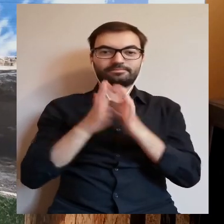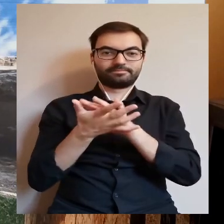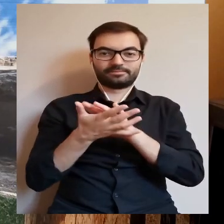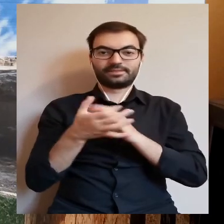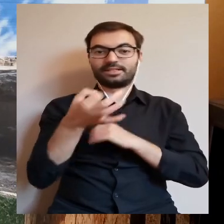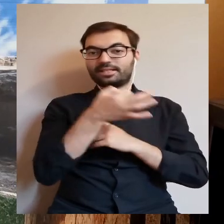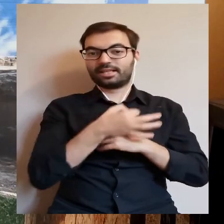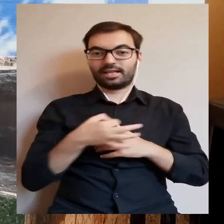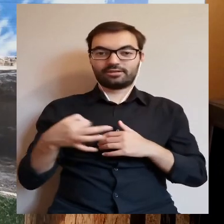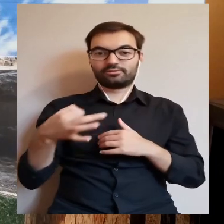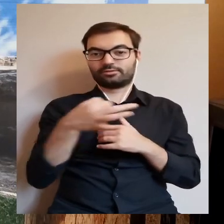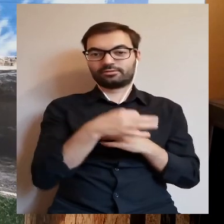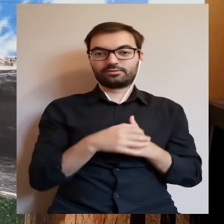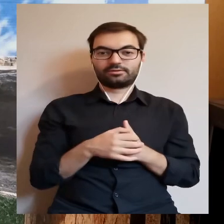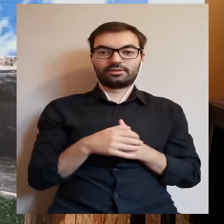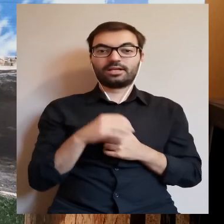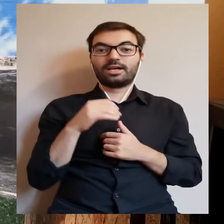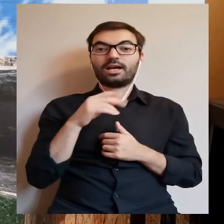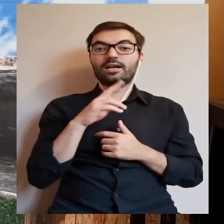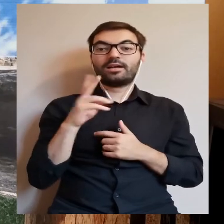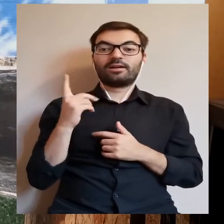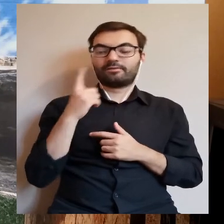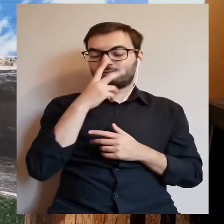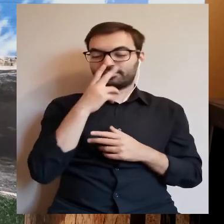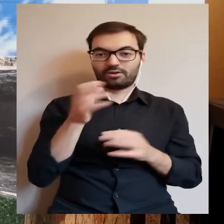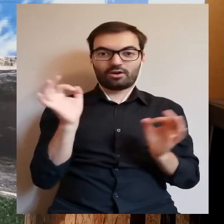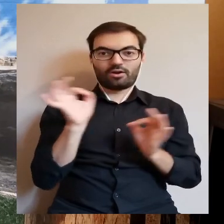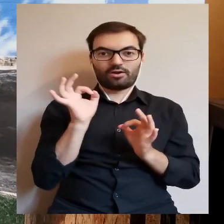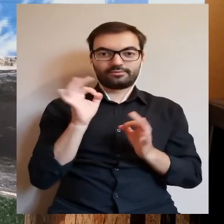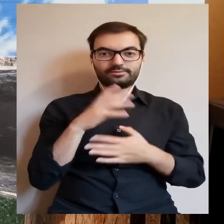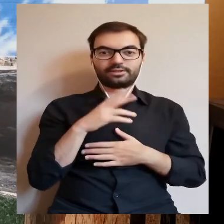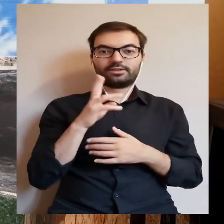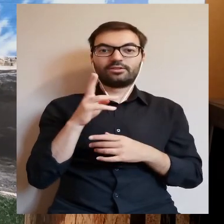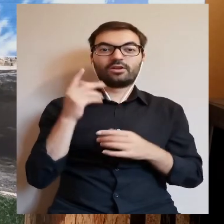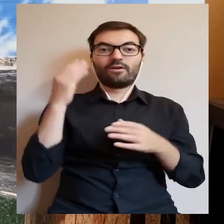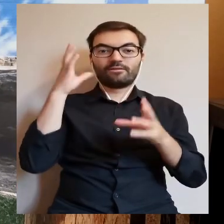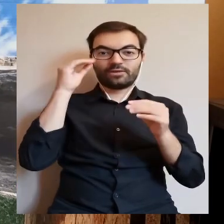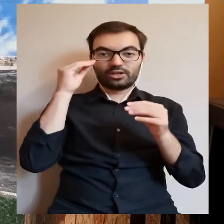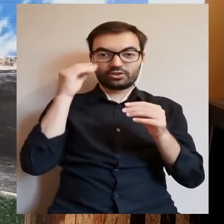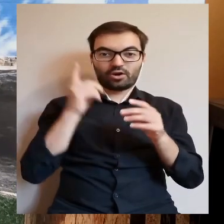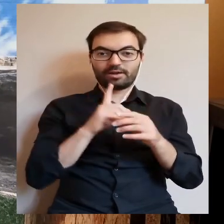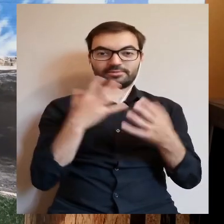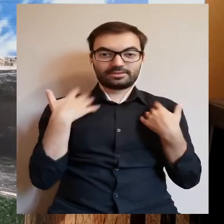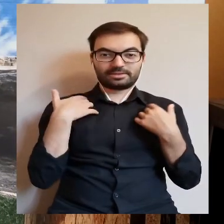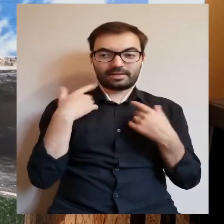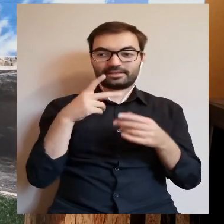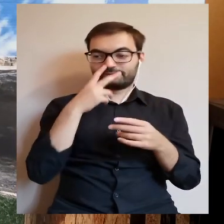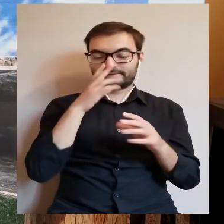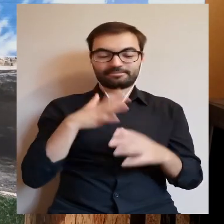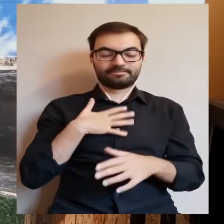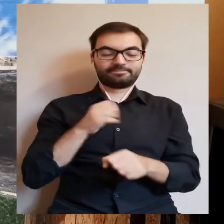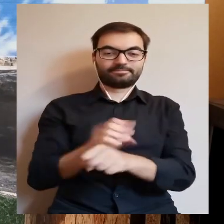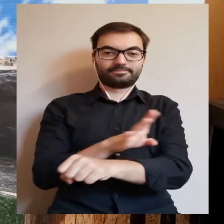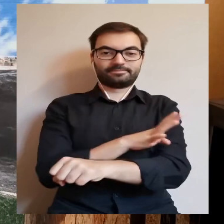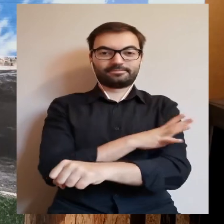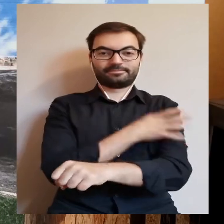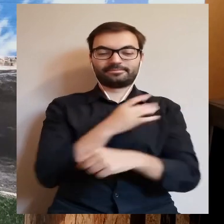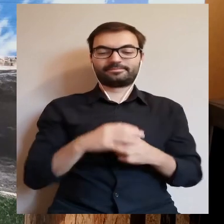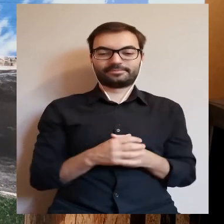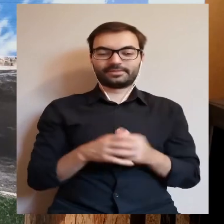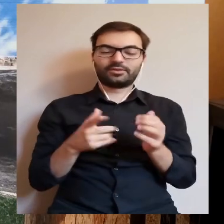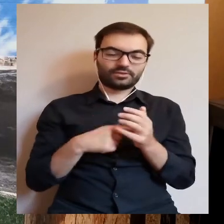jezioro, przejmujące trwogą każdego przechodnia, co śmierć w stronę iść wieczorną porą. To